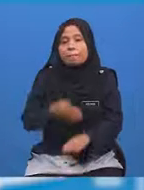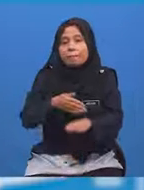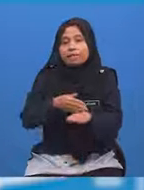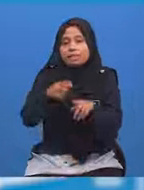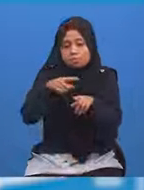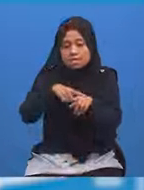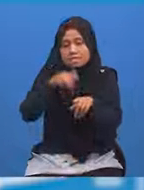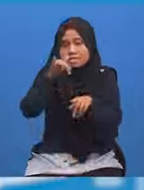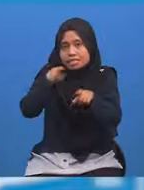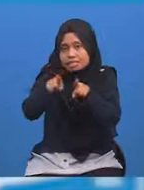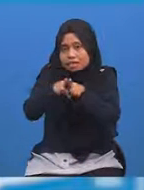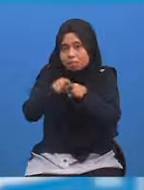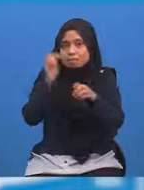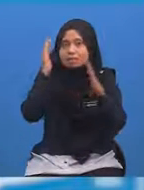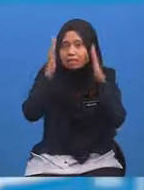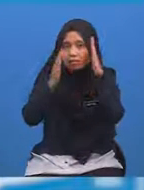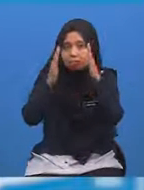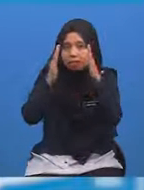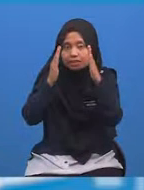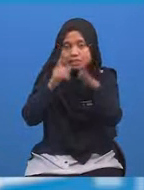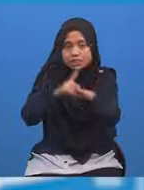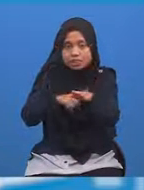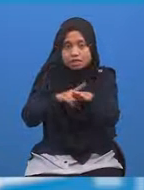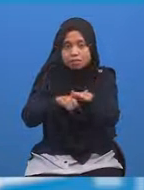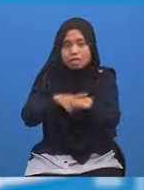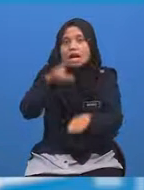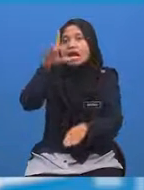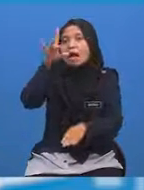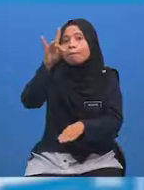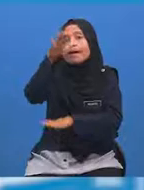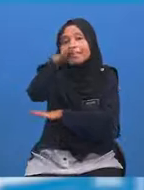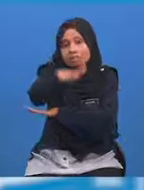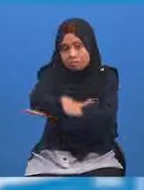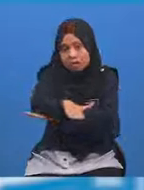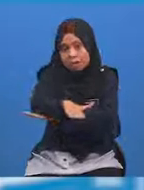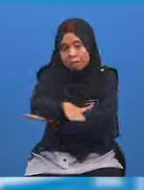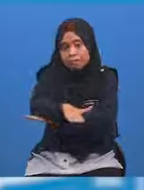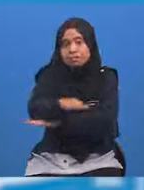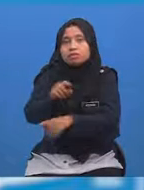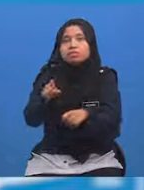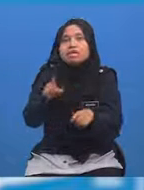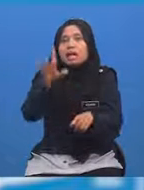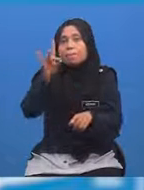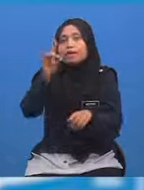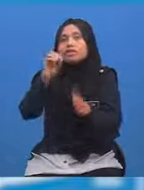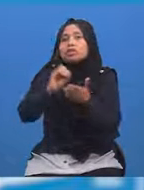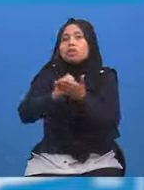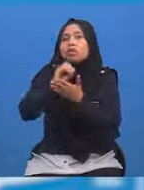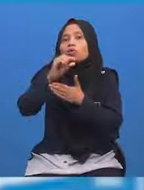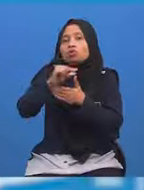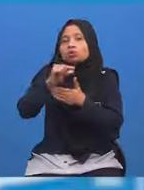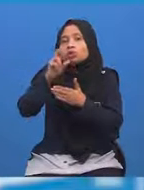waktu yang sama di Malaysia Jam menunjukkan pukul 8 malam Pada tarikh 8 Ogos